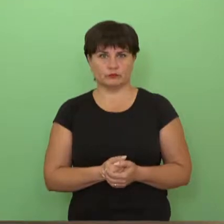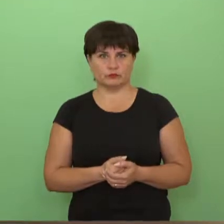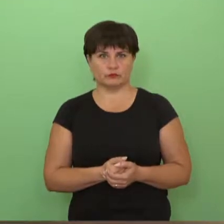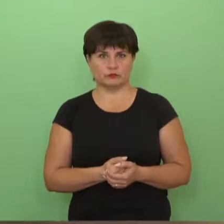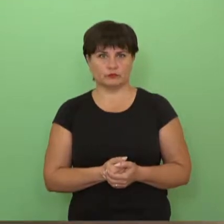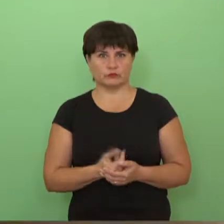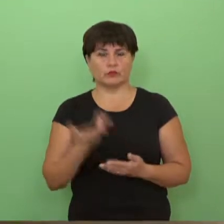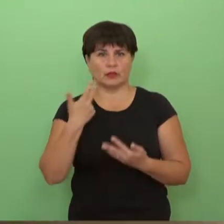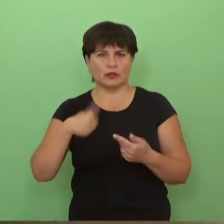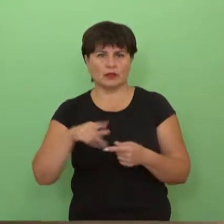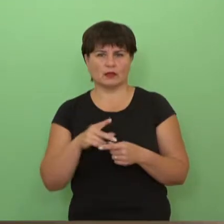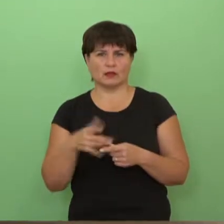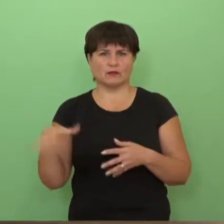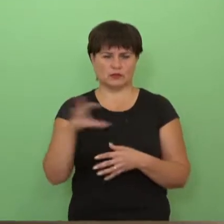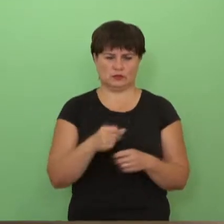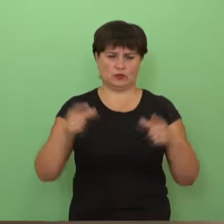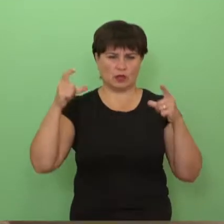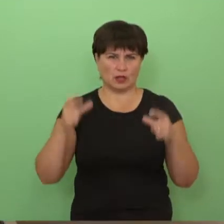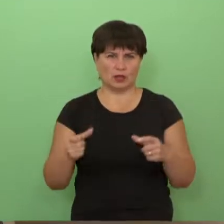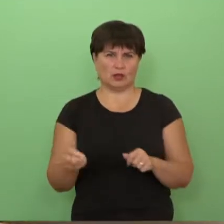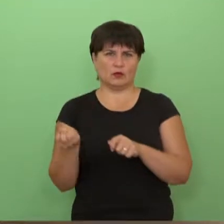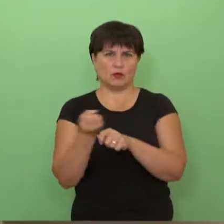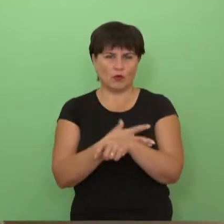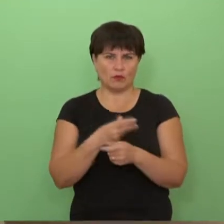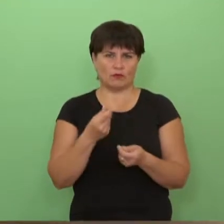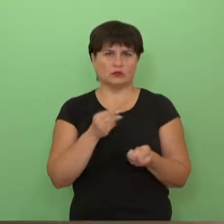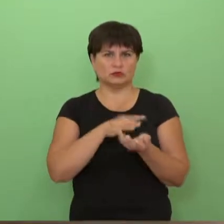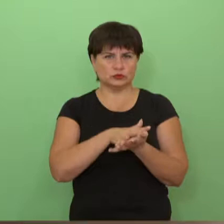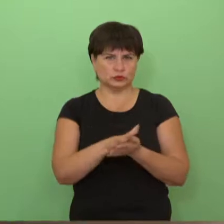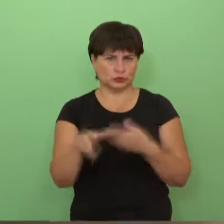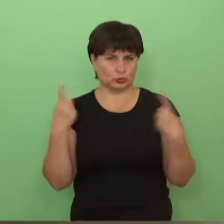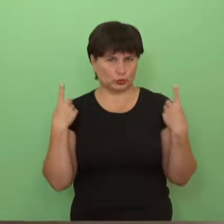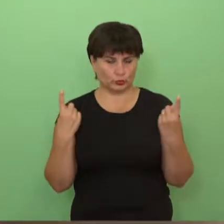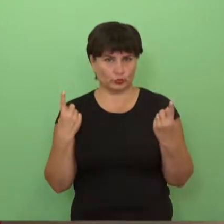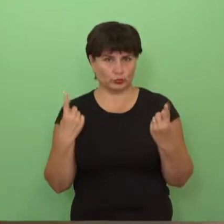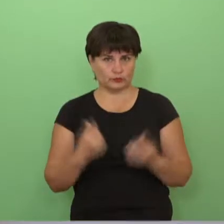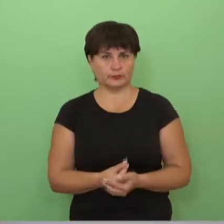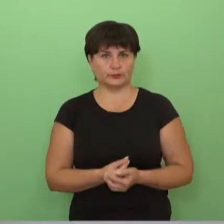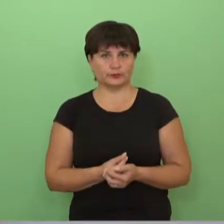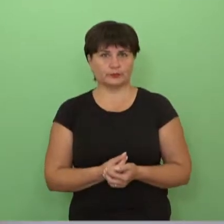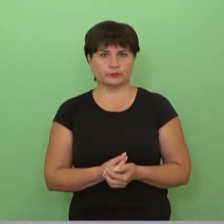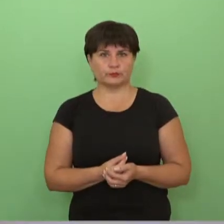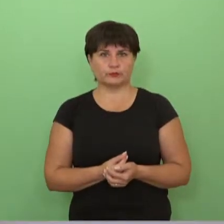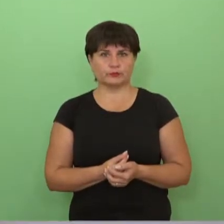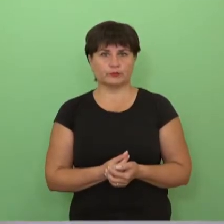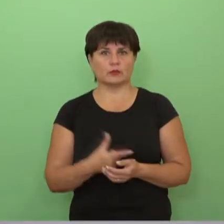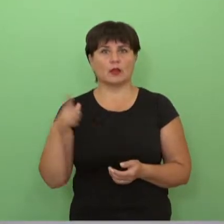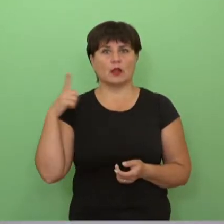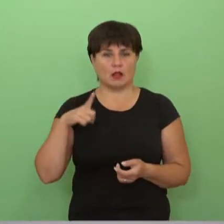tų visų praėjusių periodų Covid-o, tų visų išlaidų didelių, tai